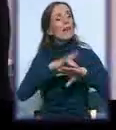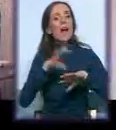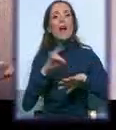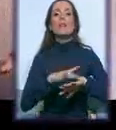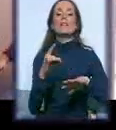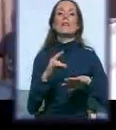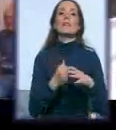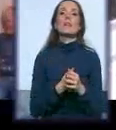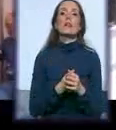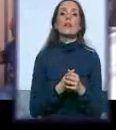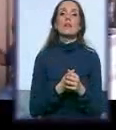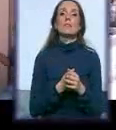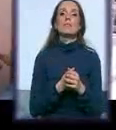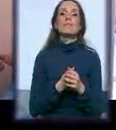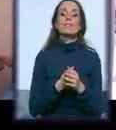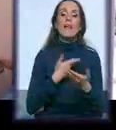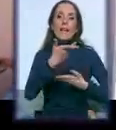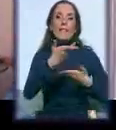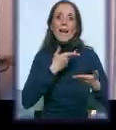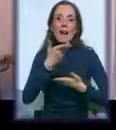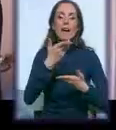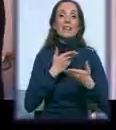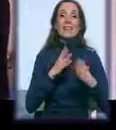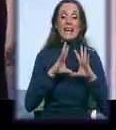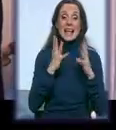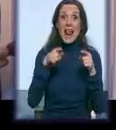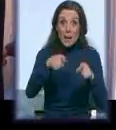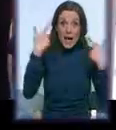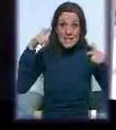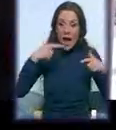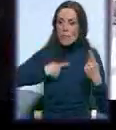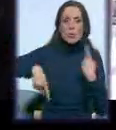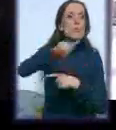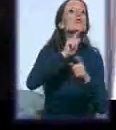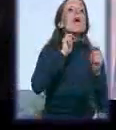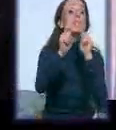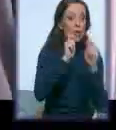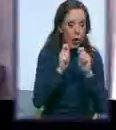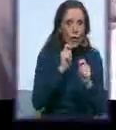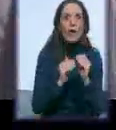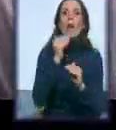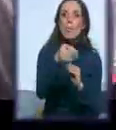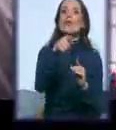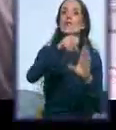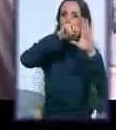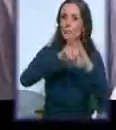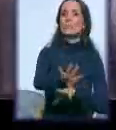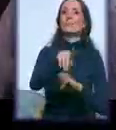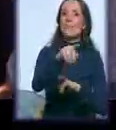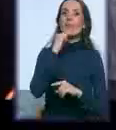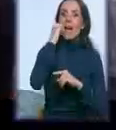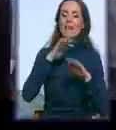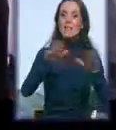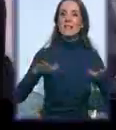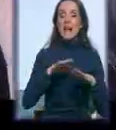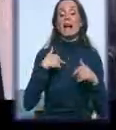-interaktivnih radionica. Svi smo se tu na sajmu dogovorili i tako nešto plasirali i na Adi Cigalni. Verujem